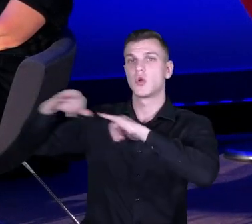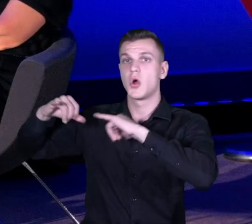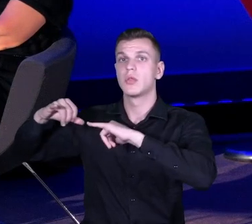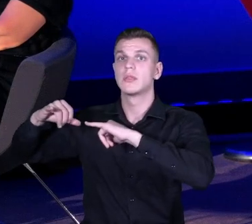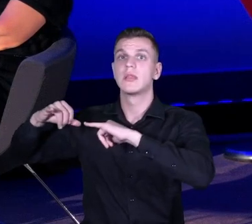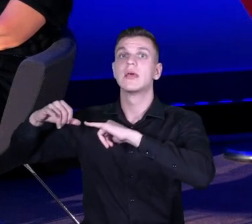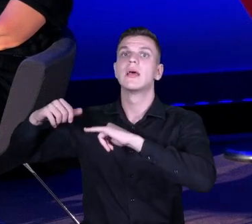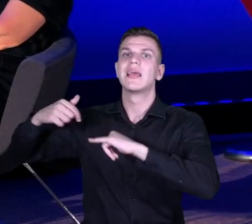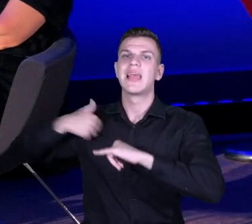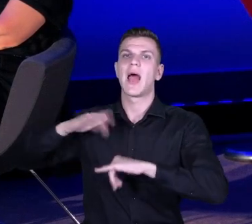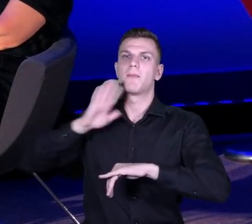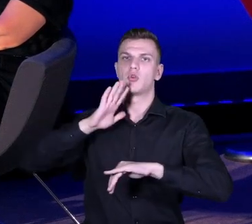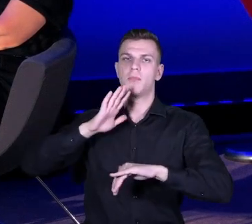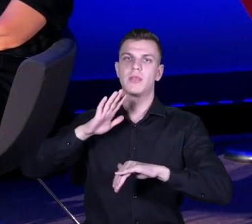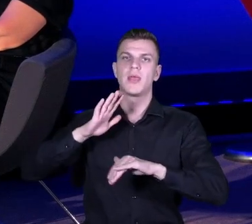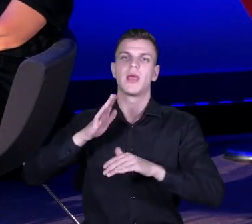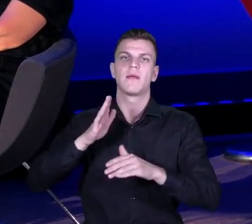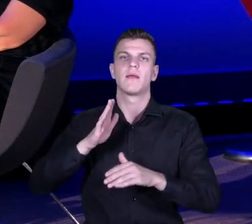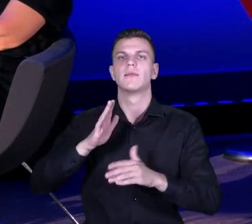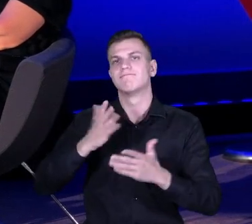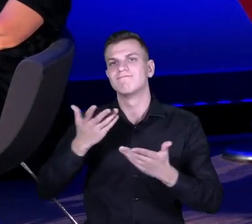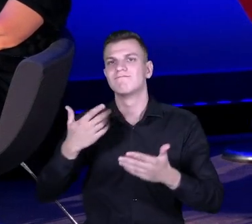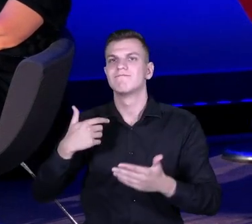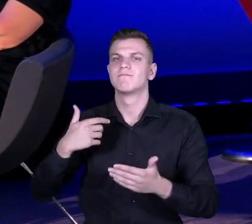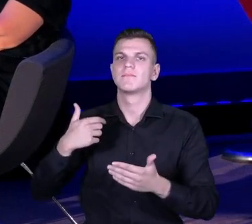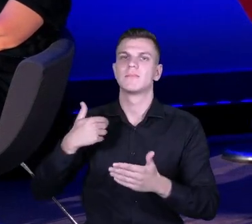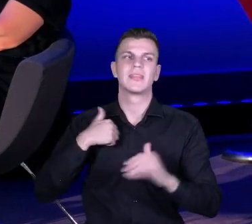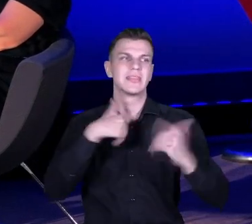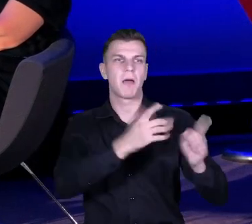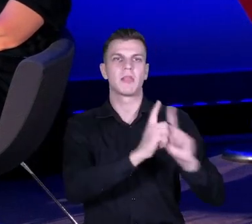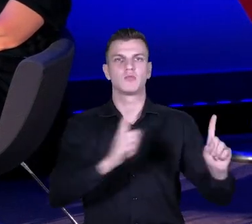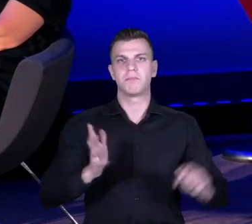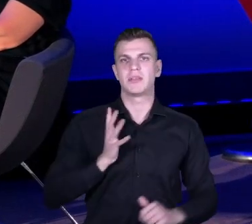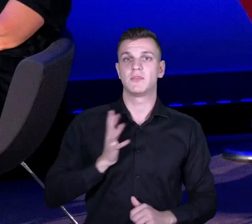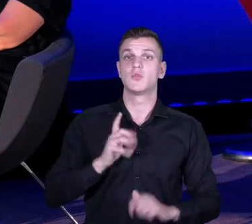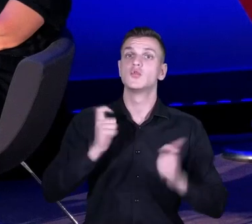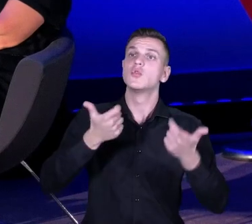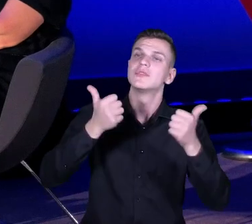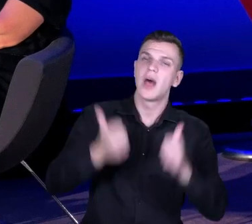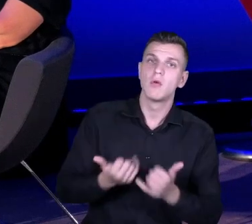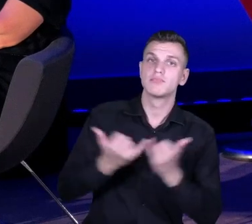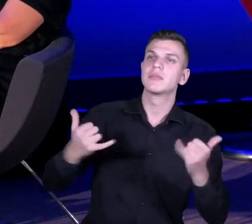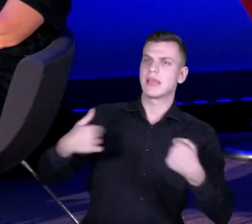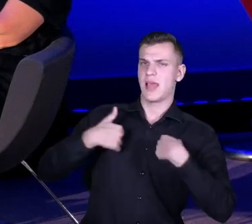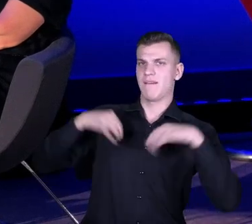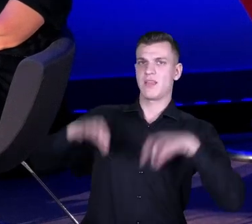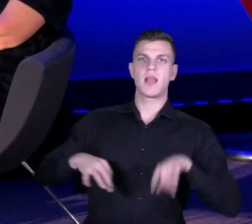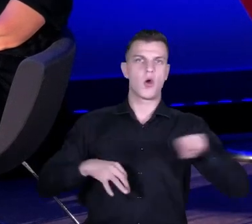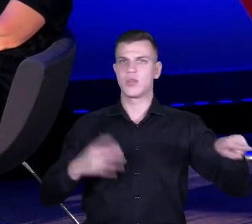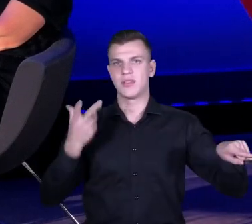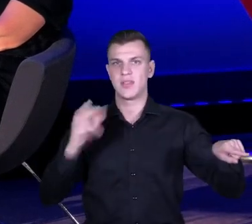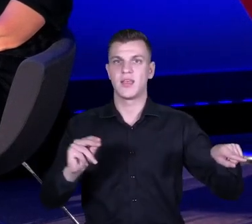biorę na siebie, że to jest jak gdyby moja rola. No i druga rzecz to taka, w dużej szkole to też duży